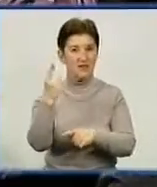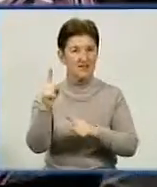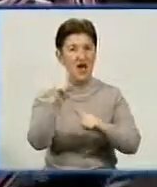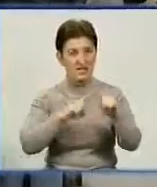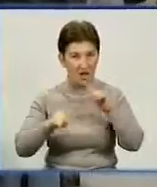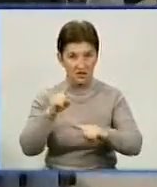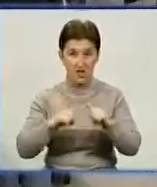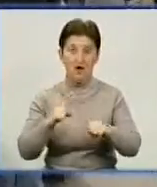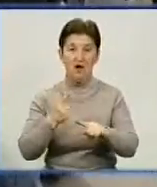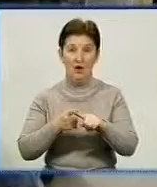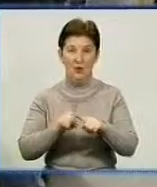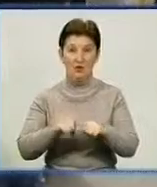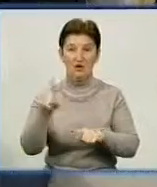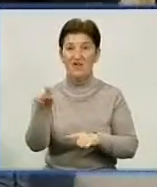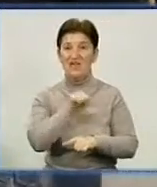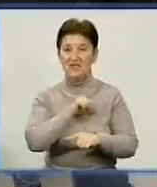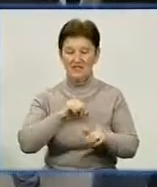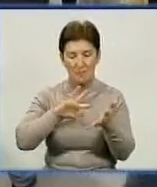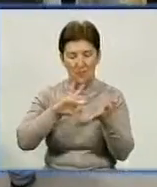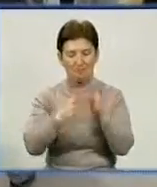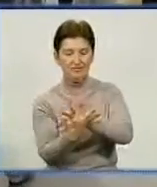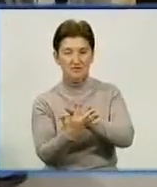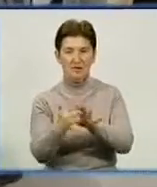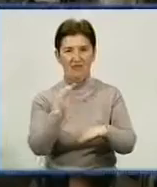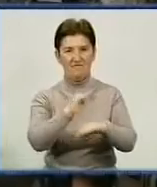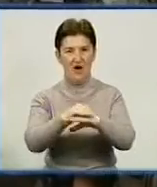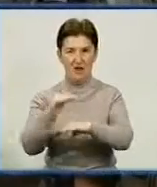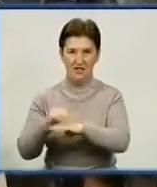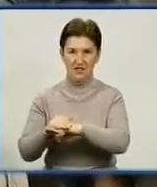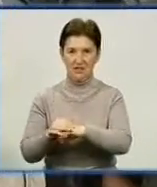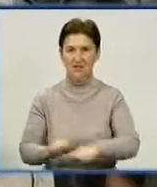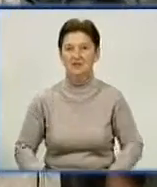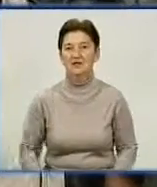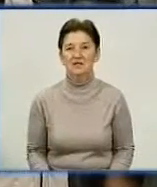читали «Народне слово» і самі викривлюють факти про інформаційне наповнення тижневика.